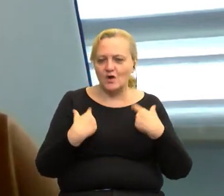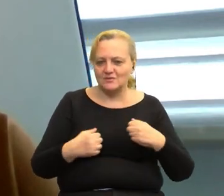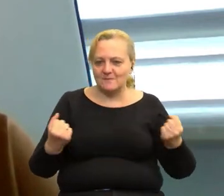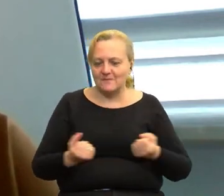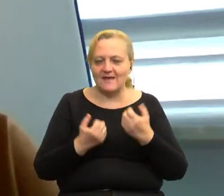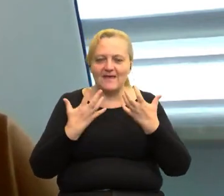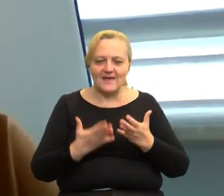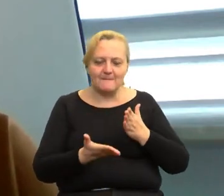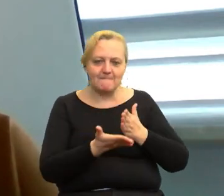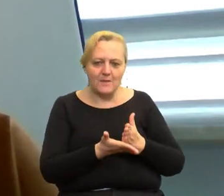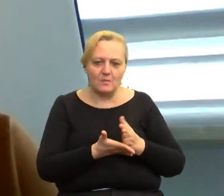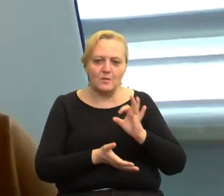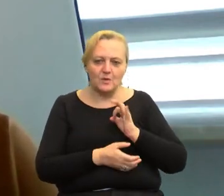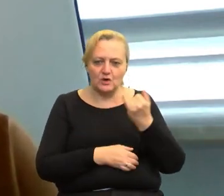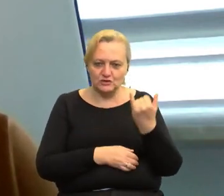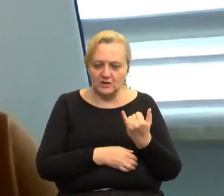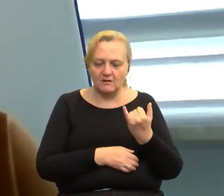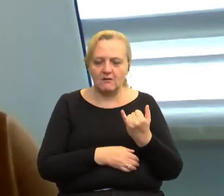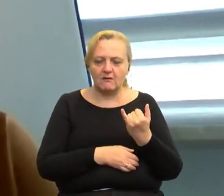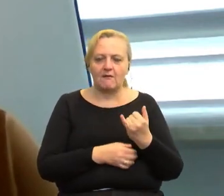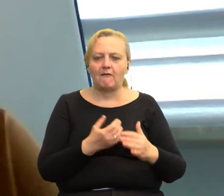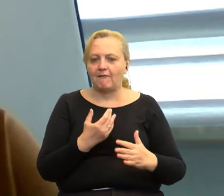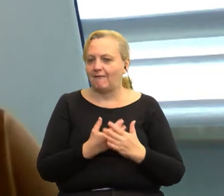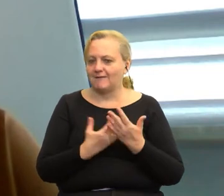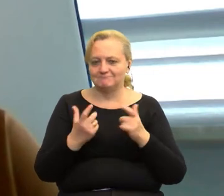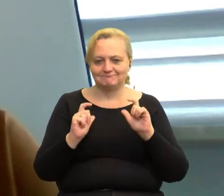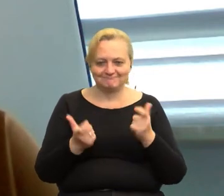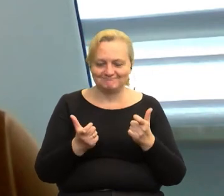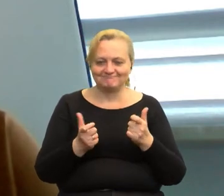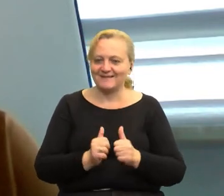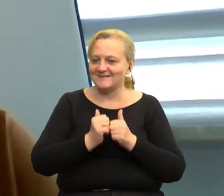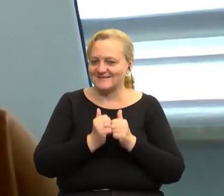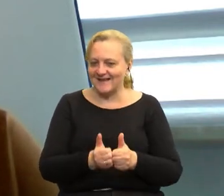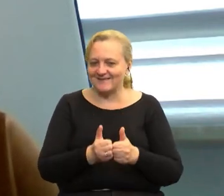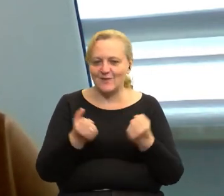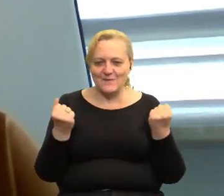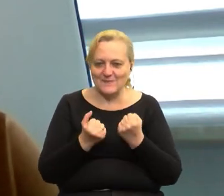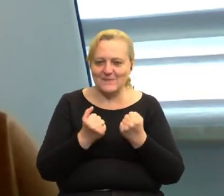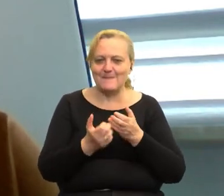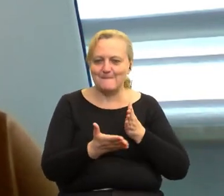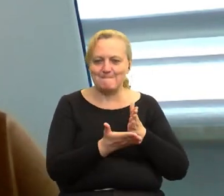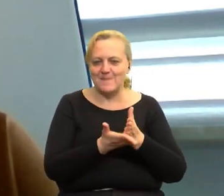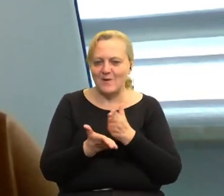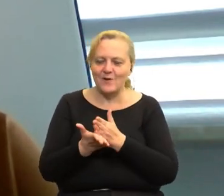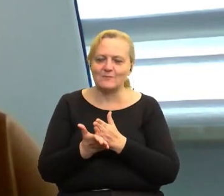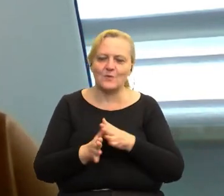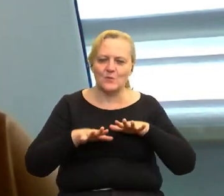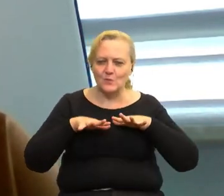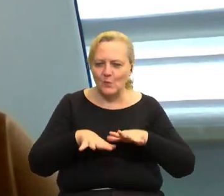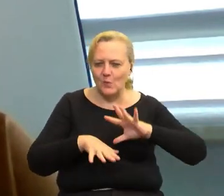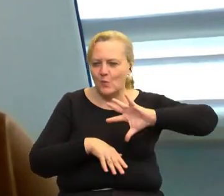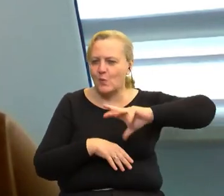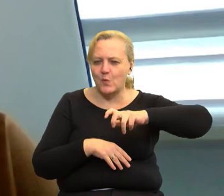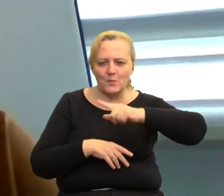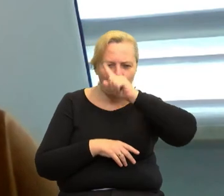chęć pomocy memu dziecku okazało się wielkim wyzwaniem i niesieniem pomocy dużej grupie